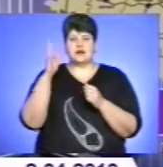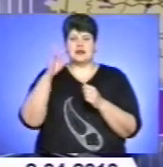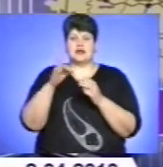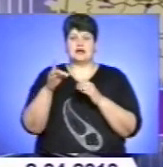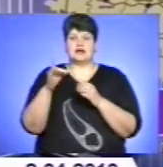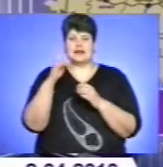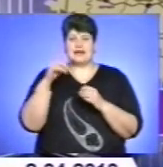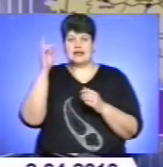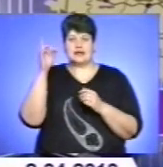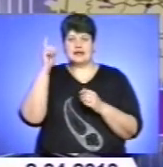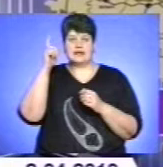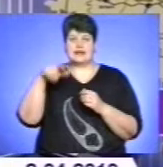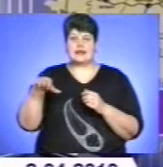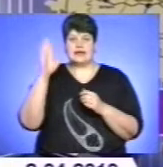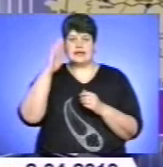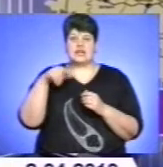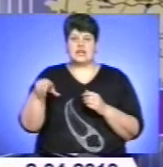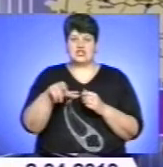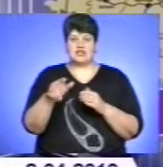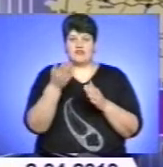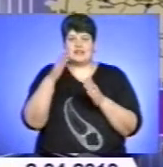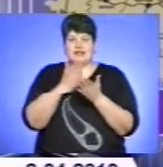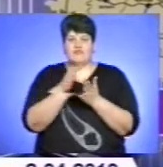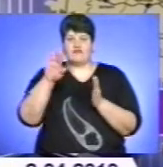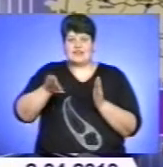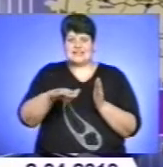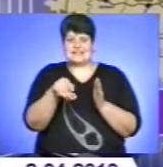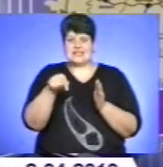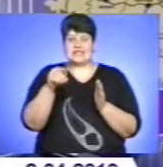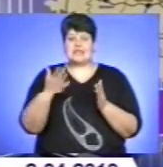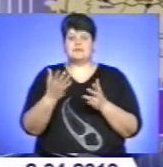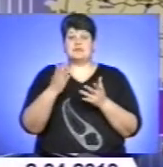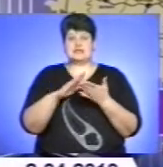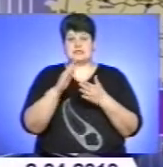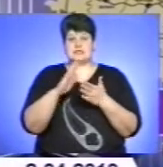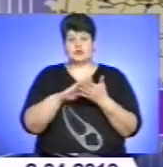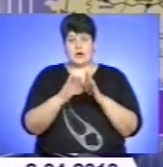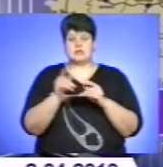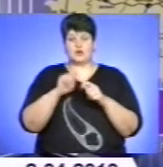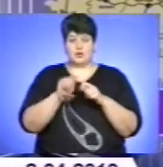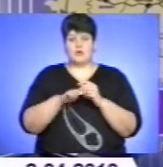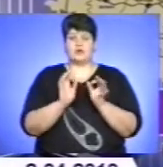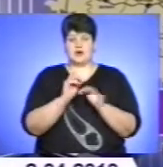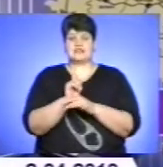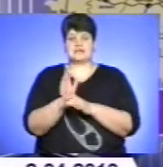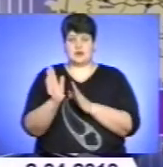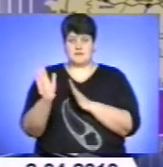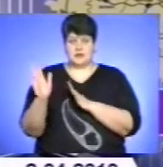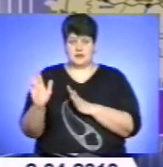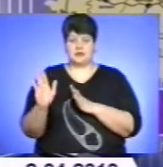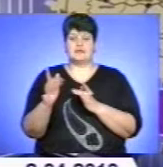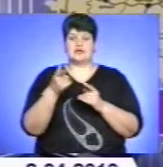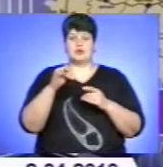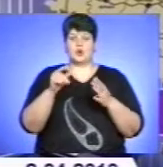Липа і знаходяться в низині. Ситуація контрольована, стабільна. На гідропостах відмічено,